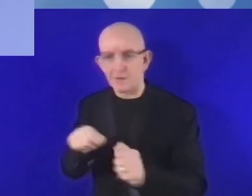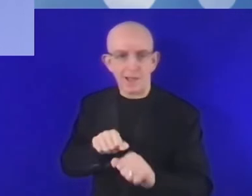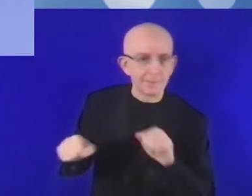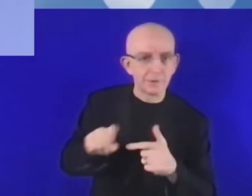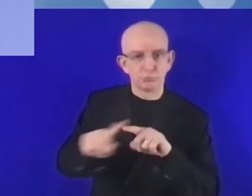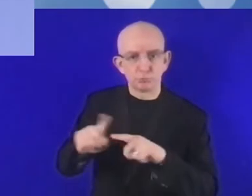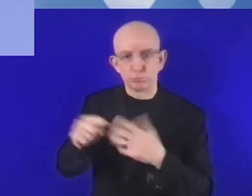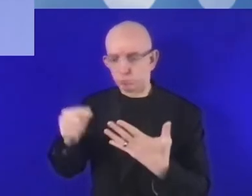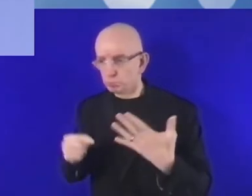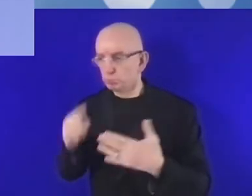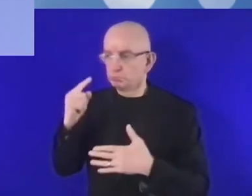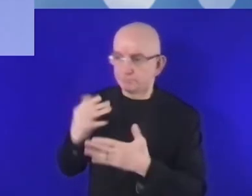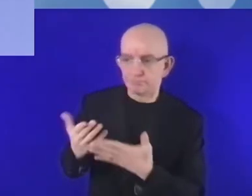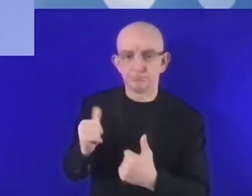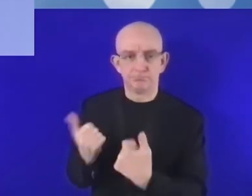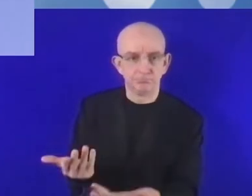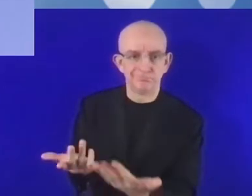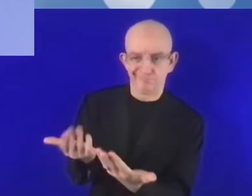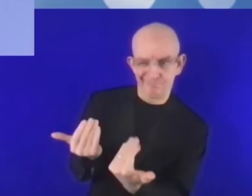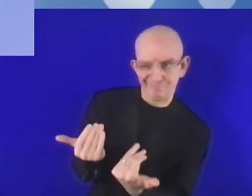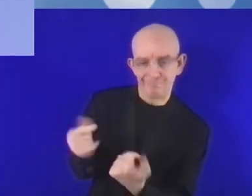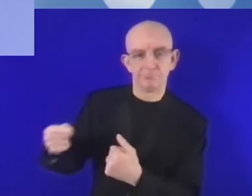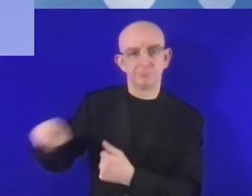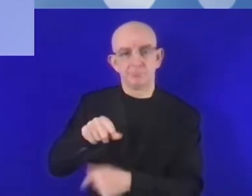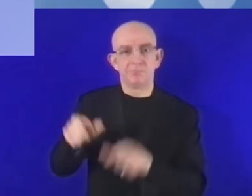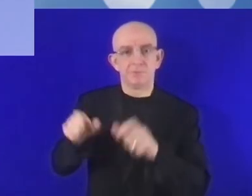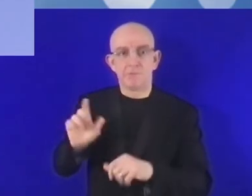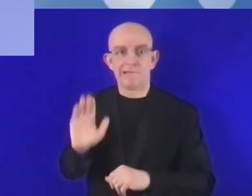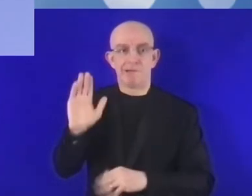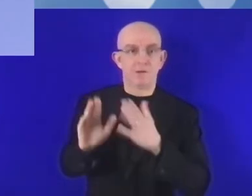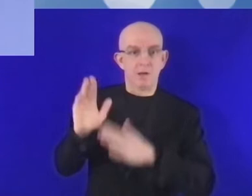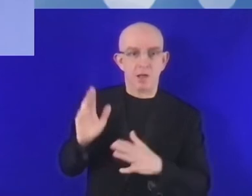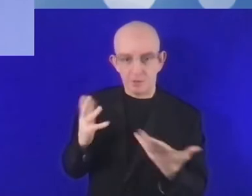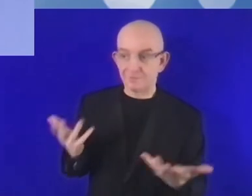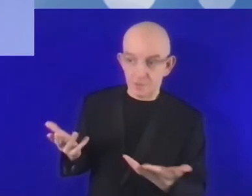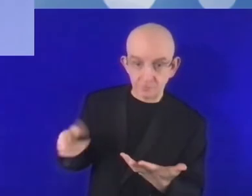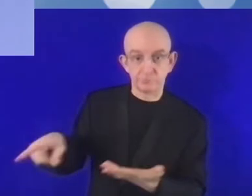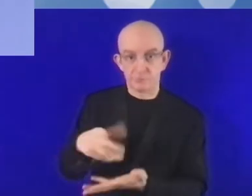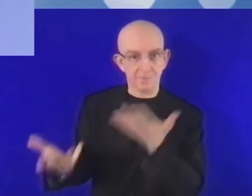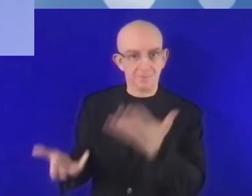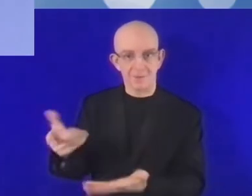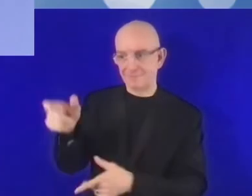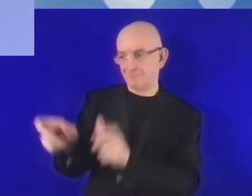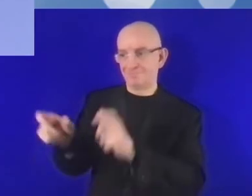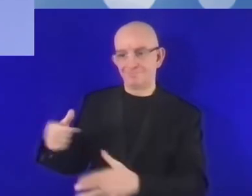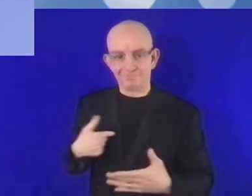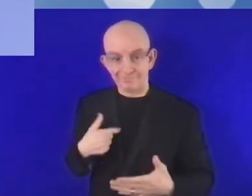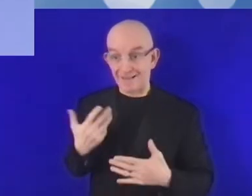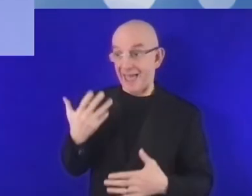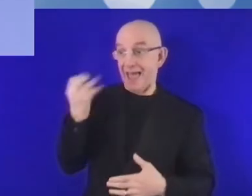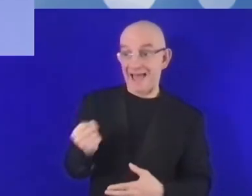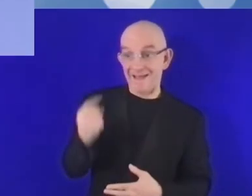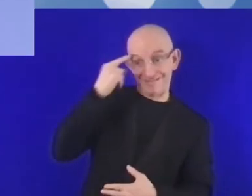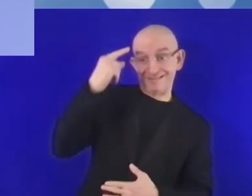Można rozważyć wdrożenie mechanizmu wsparcia inwestycyjnego i administracyjnego, ponieważ czasami może się tak zdarzyć,